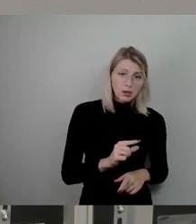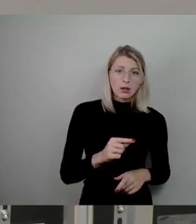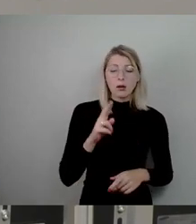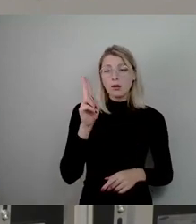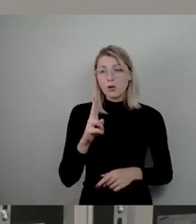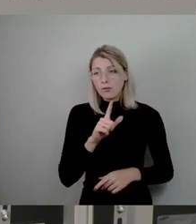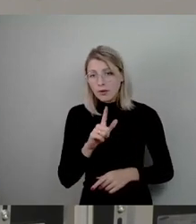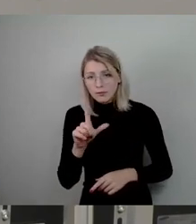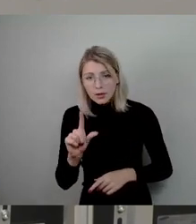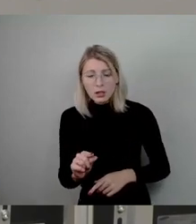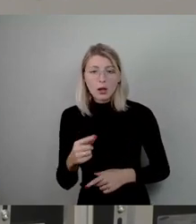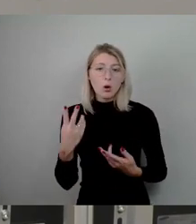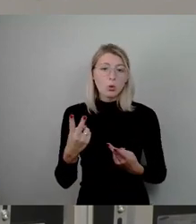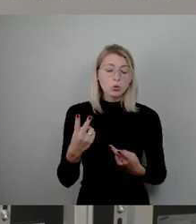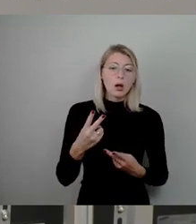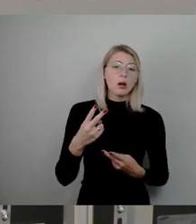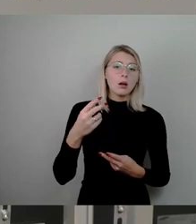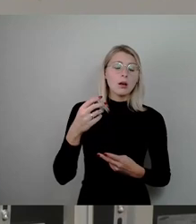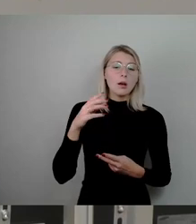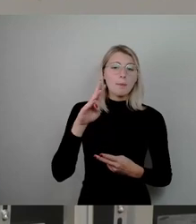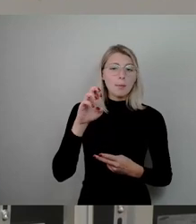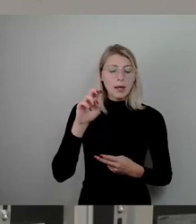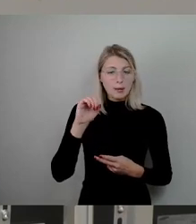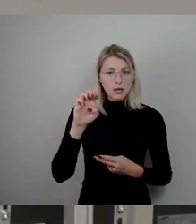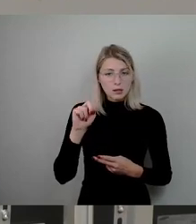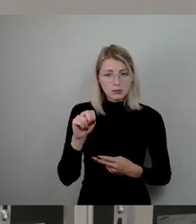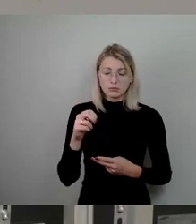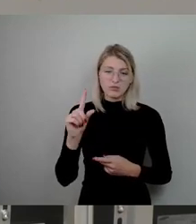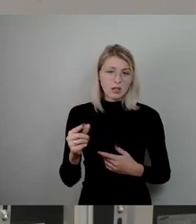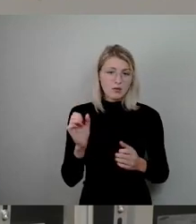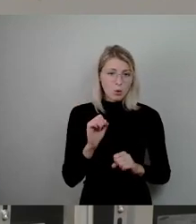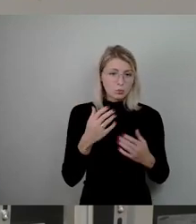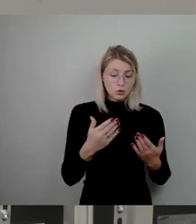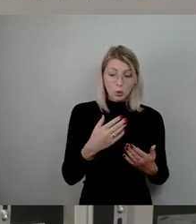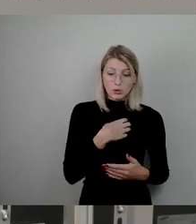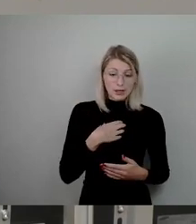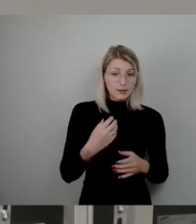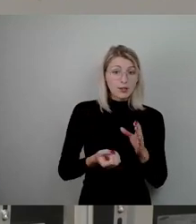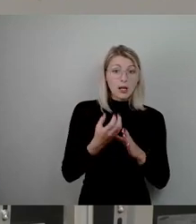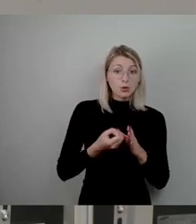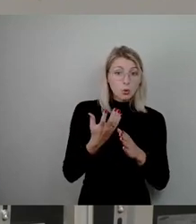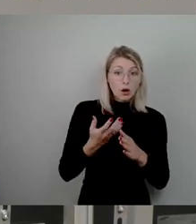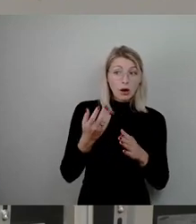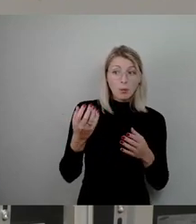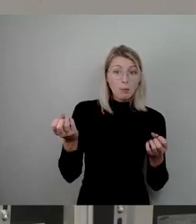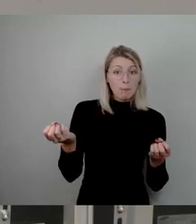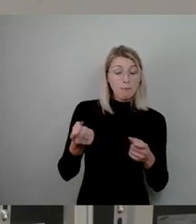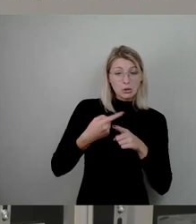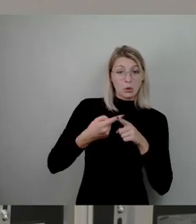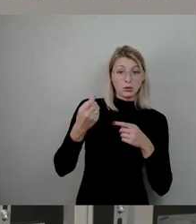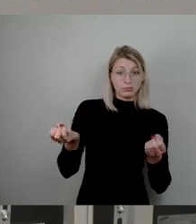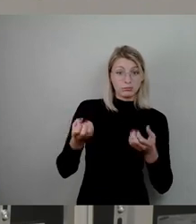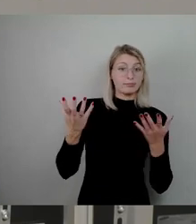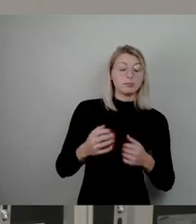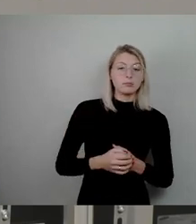Bremen sind? Ist das in Dresden einfach so naturgegeben? Woran liegt das vielleicht? Und da sollte man sich natürlich als Stadtrat schon auch die Frage